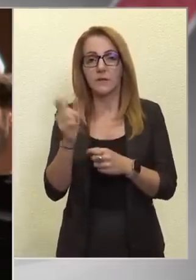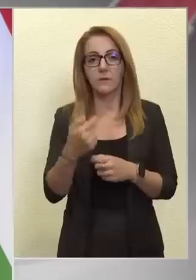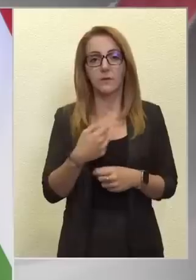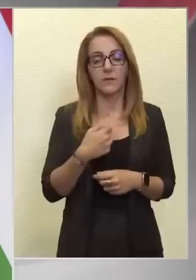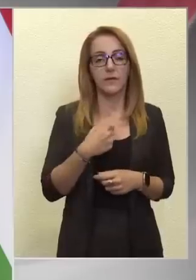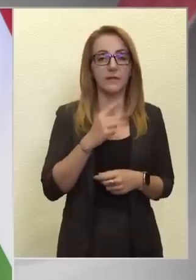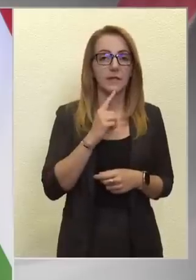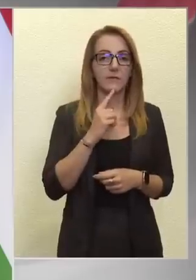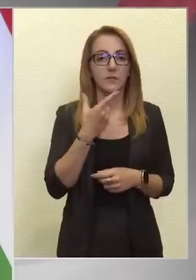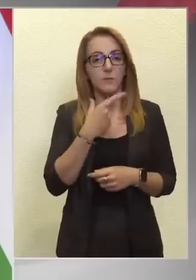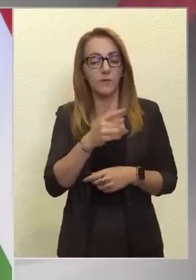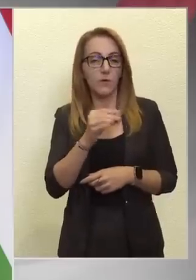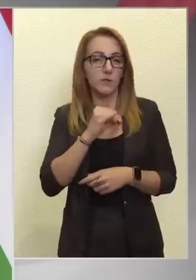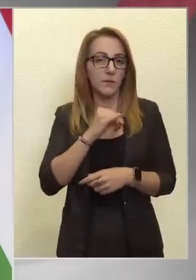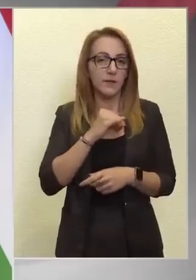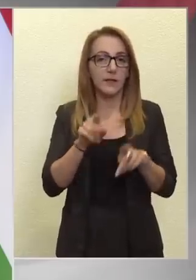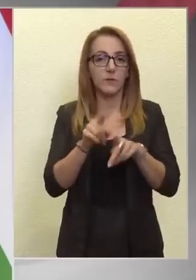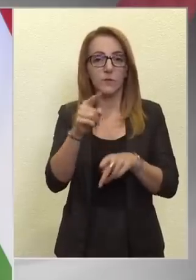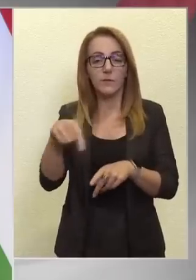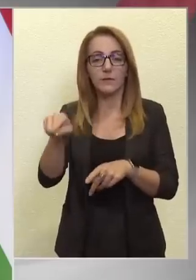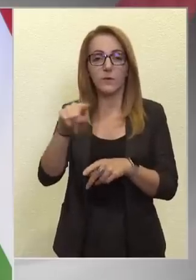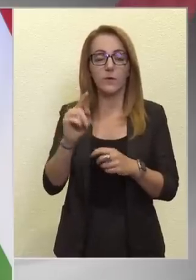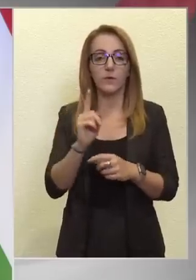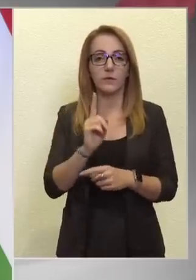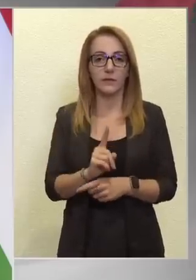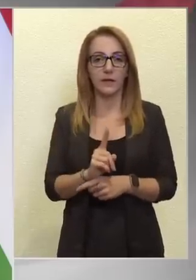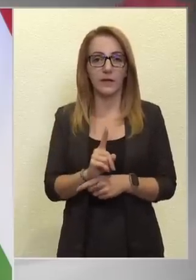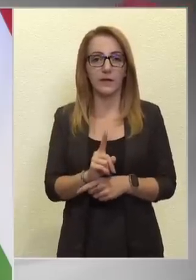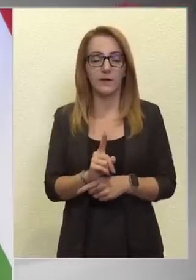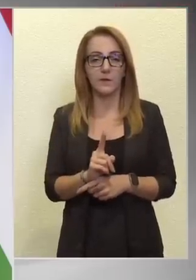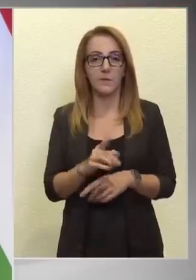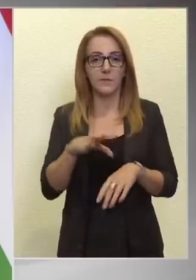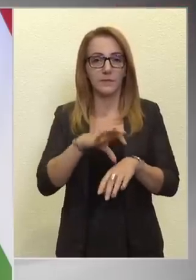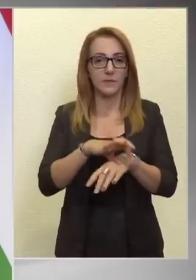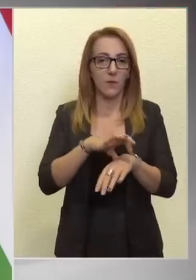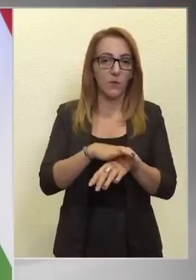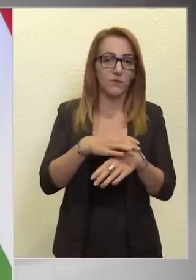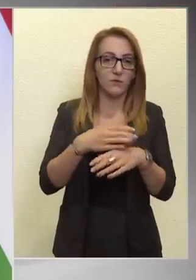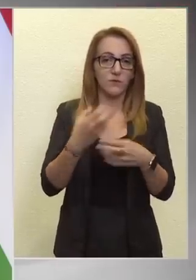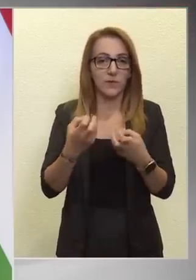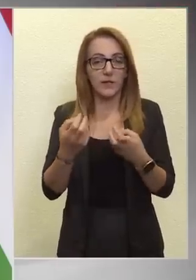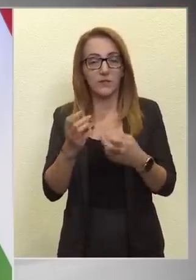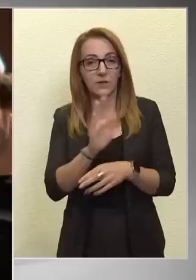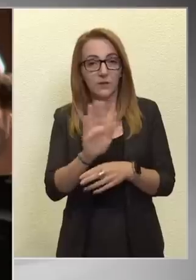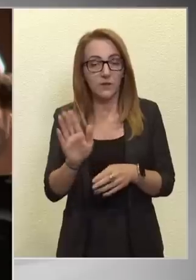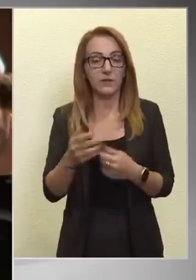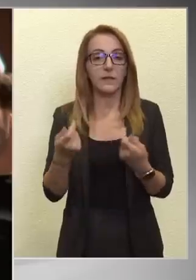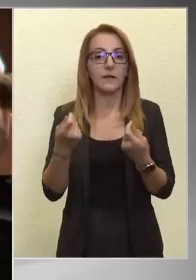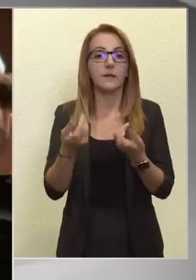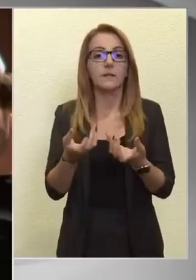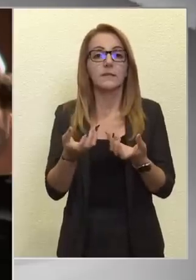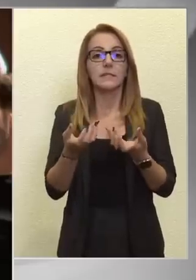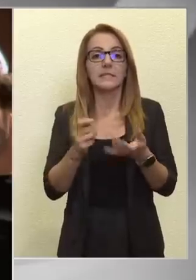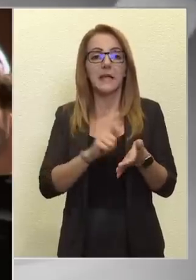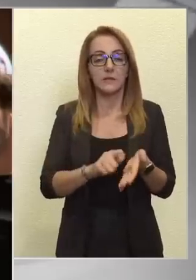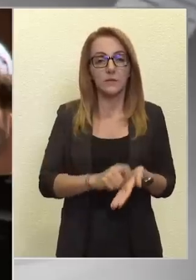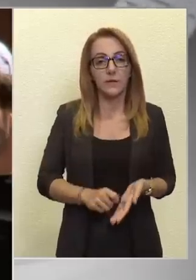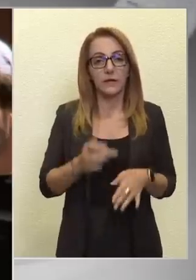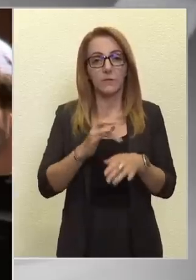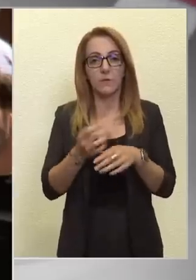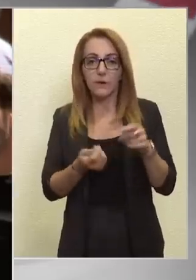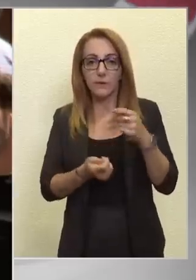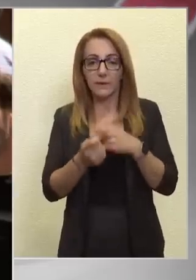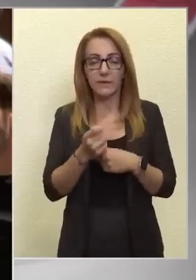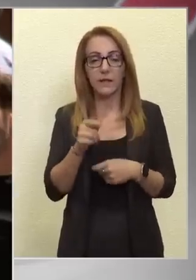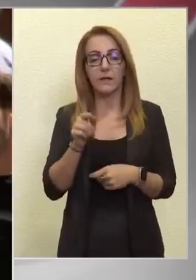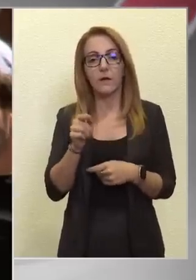kevésbé voltam érdeklődő, mint önök, de kit orvost keresek föl önöknek, vagy mit tehetek az úgy érdekében? szerzőket próbáljuk keresni,